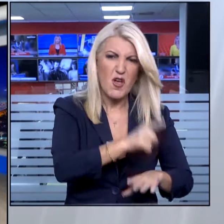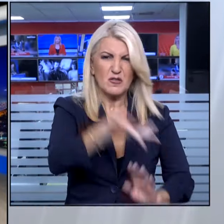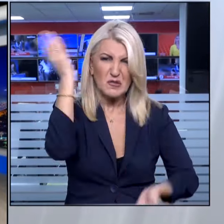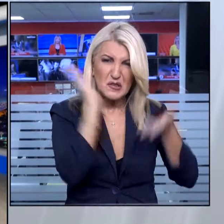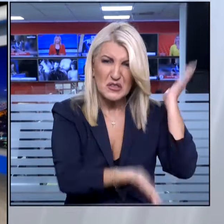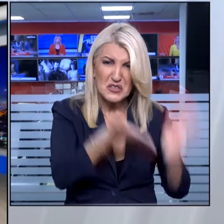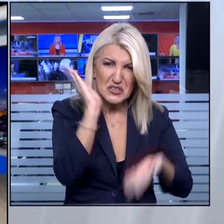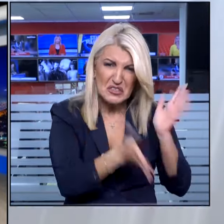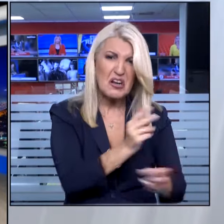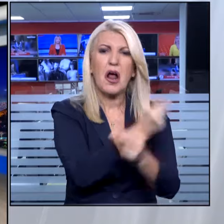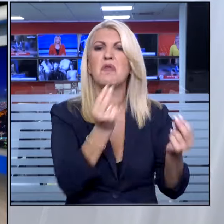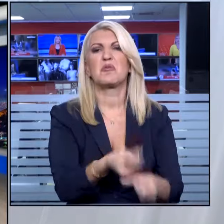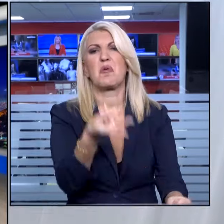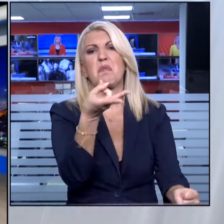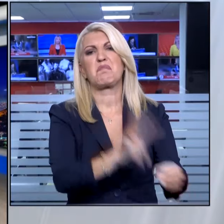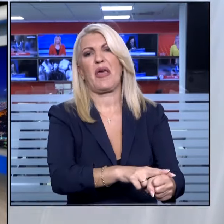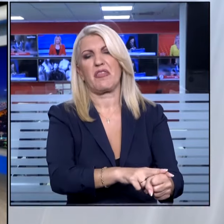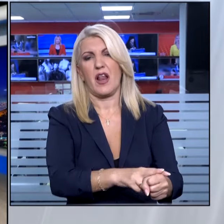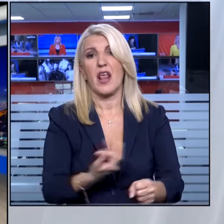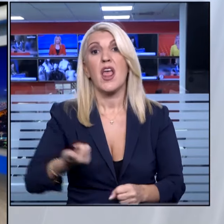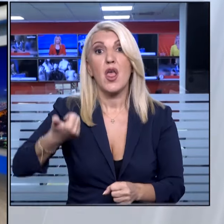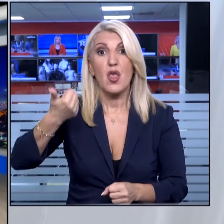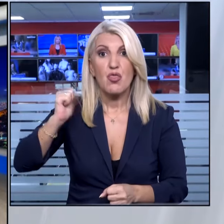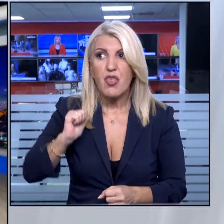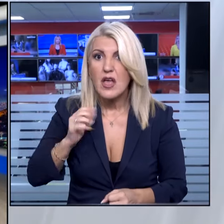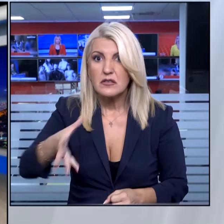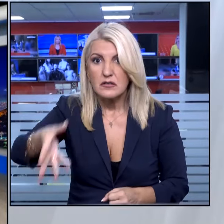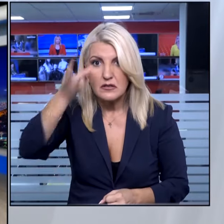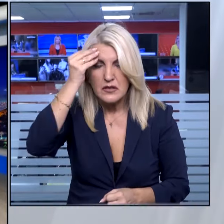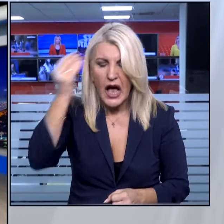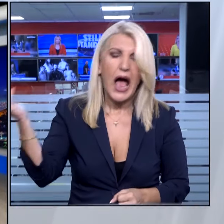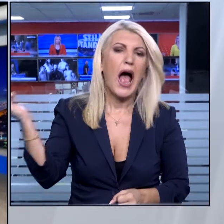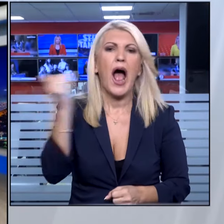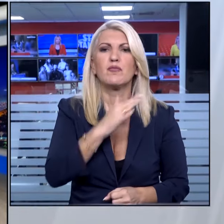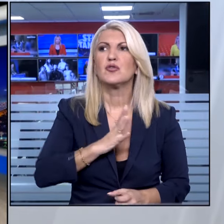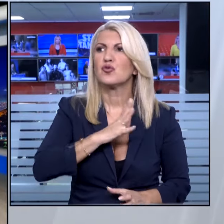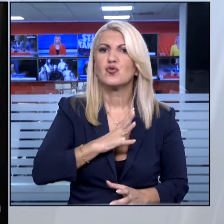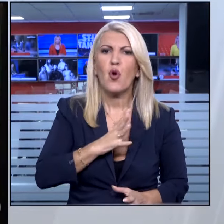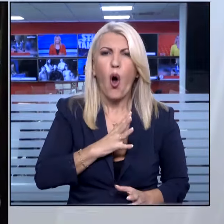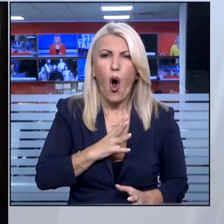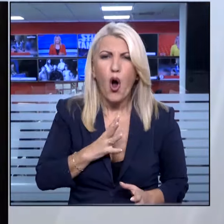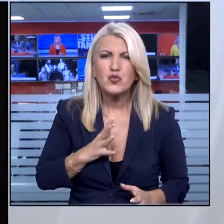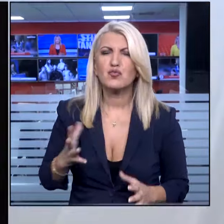εκατοντάδες πολίτες πραγματοποίησαν πορεία προς το αστυνομικό τμήμα του Αγίου Παντελεήμωνα.